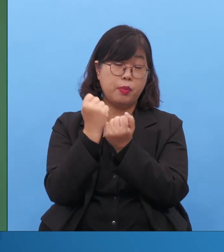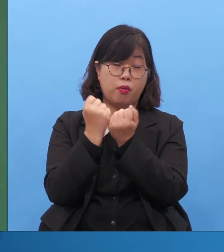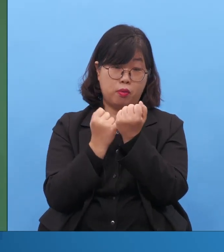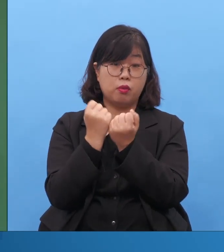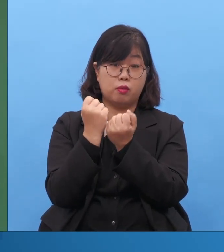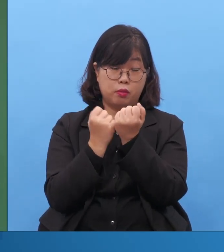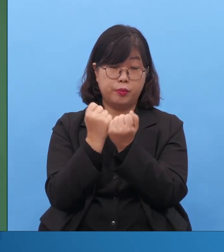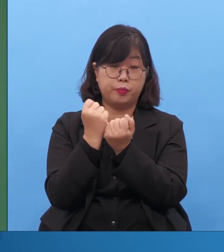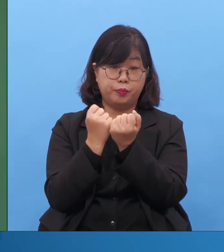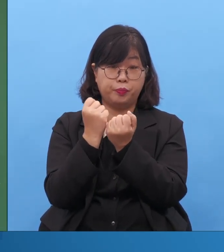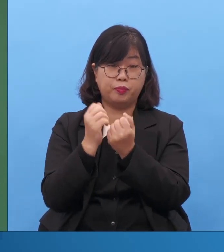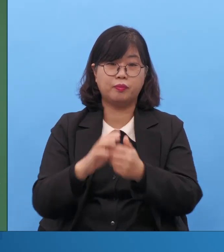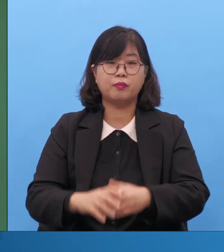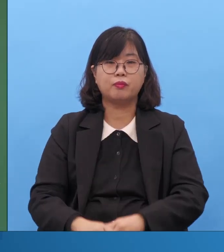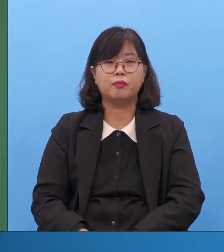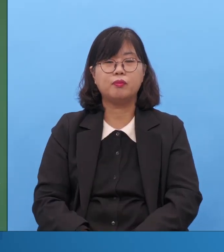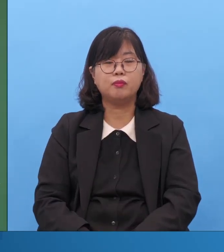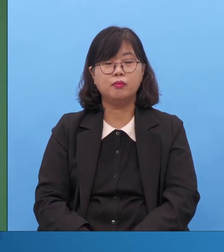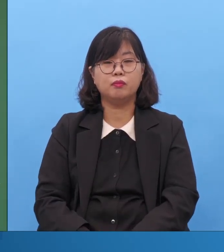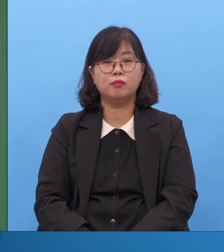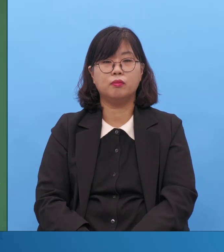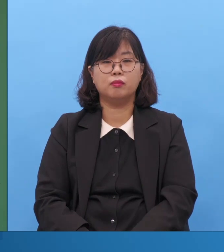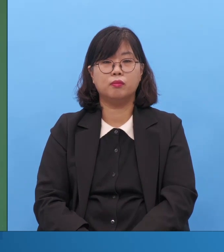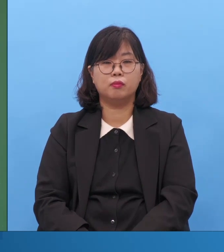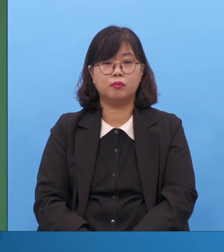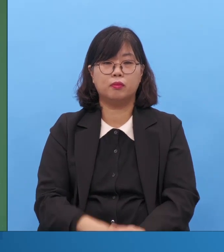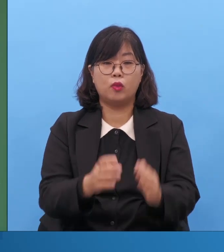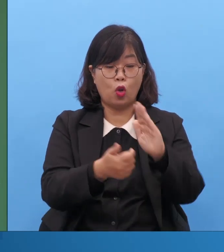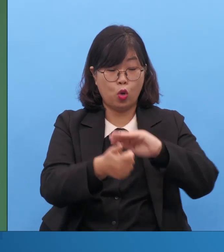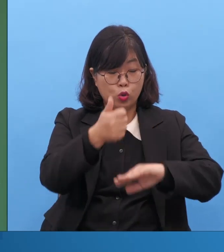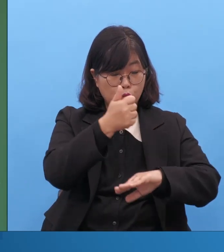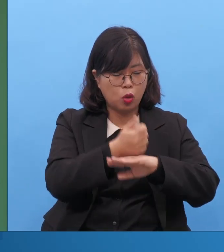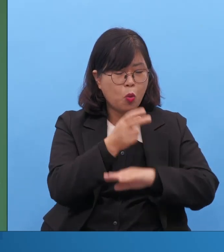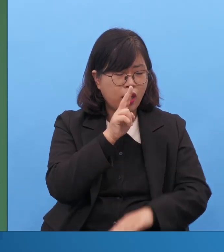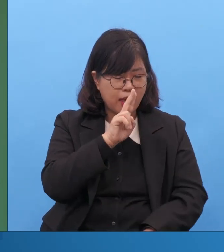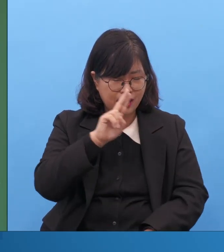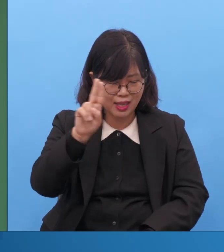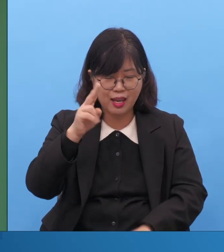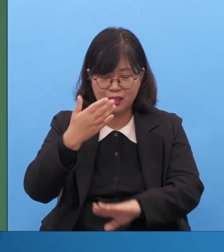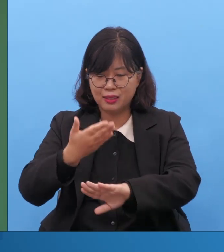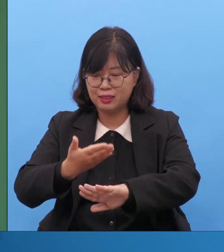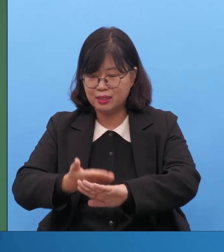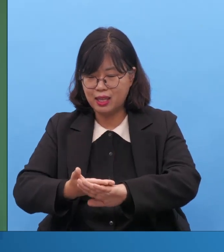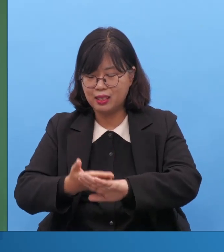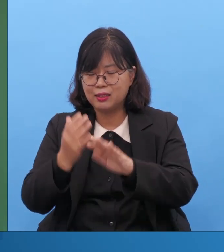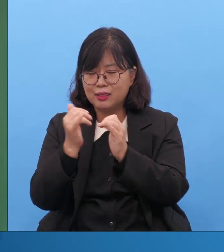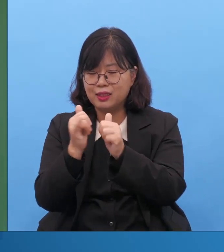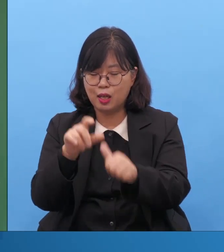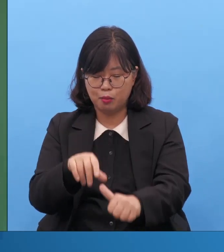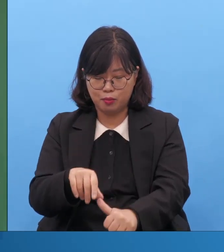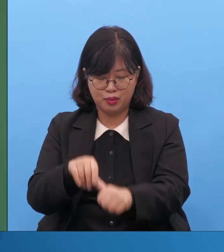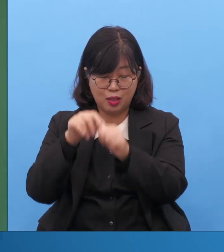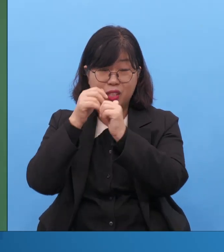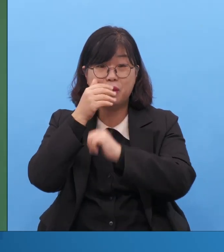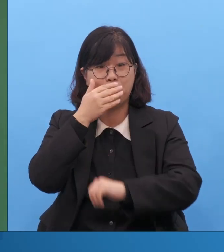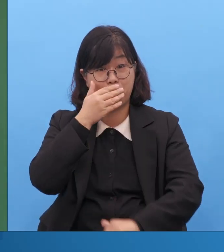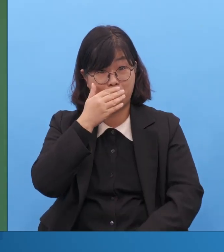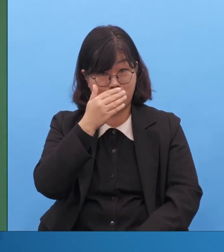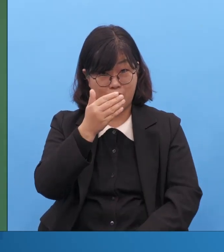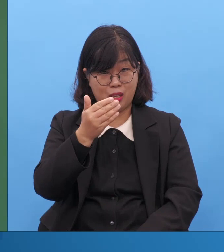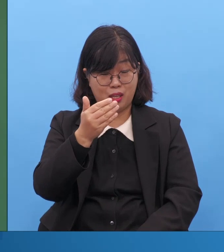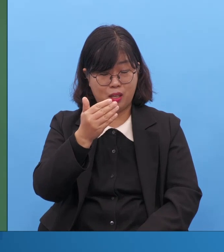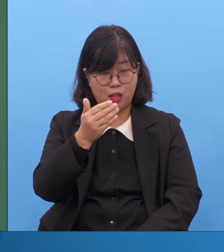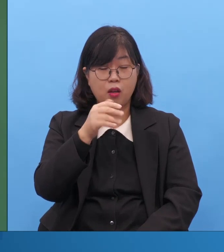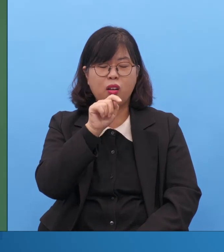그래야만 사람을 살릴 수 있으니까요 여기에 세 가지